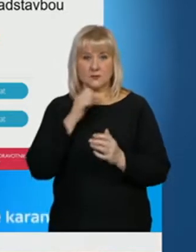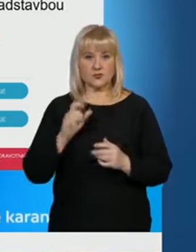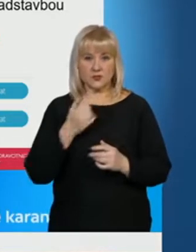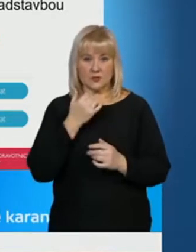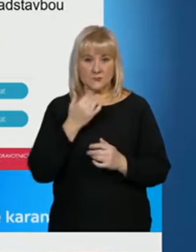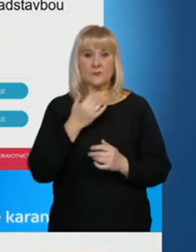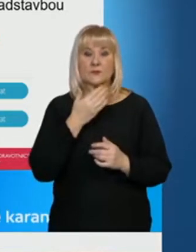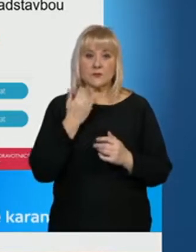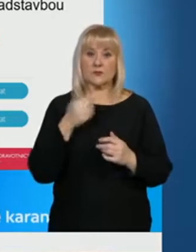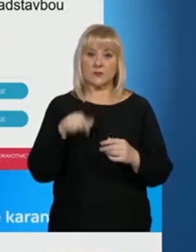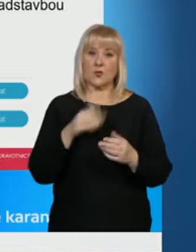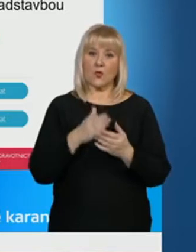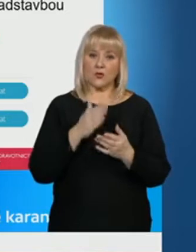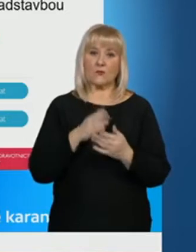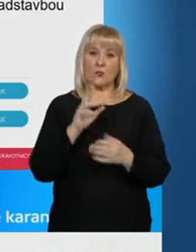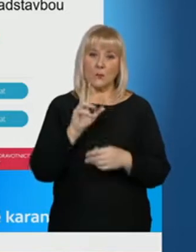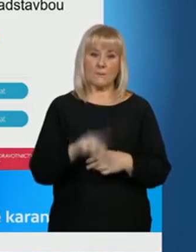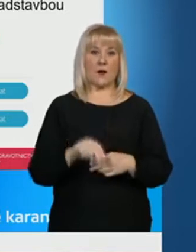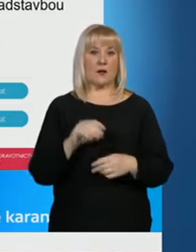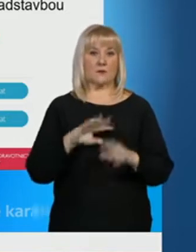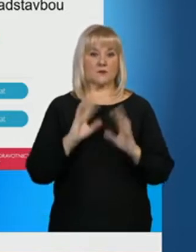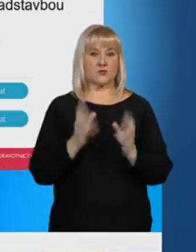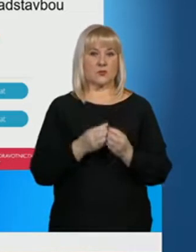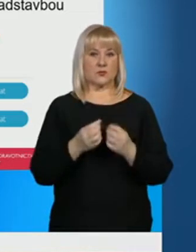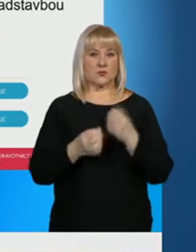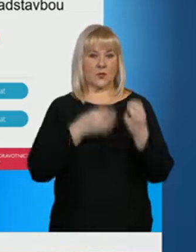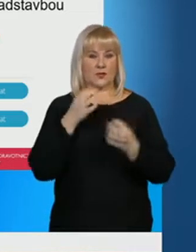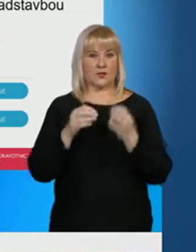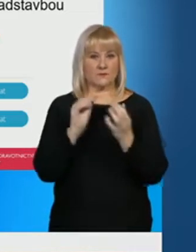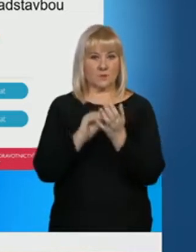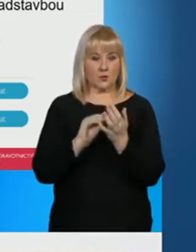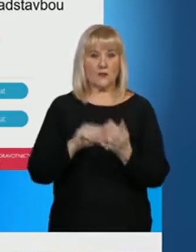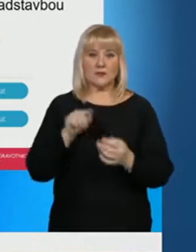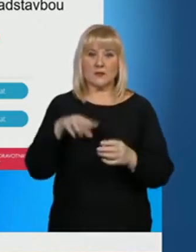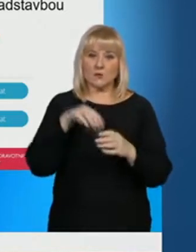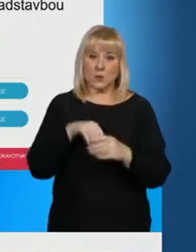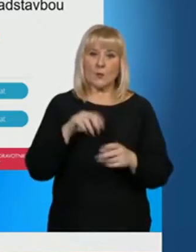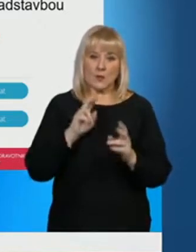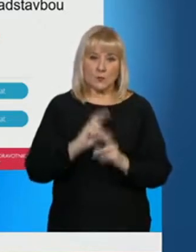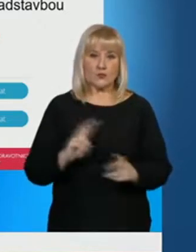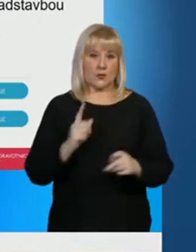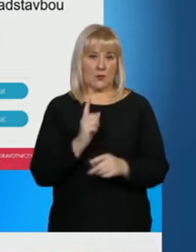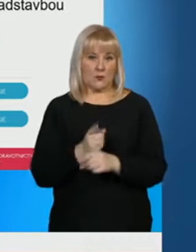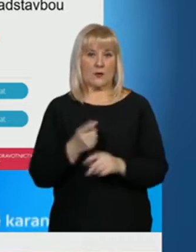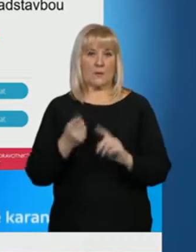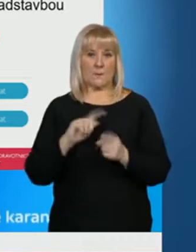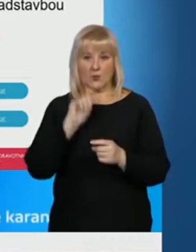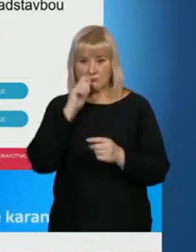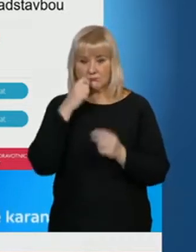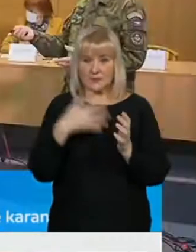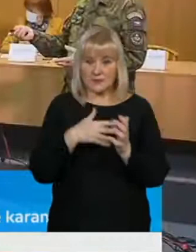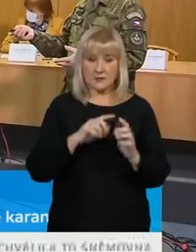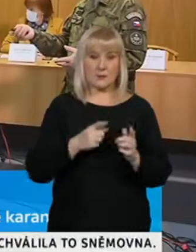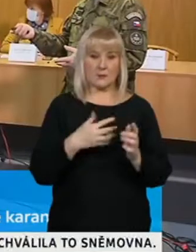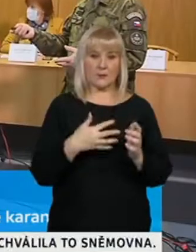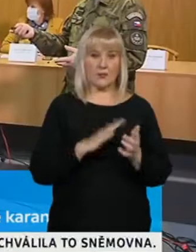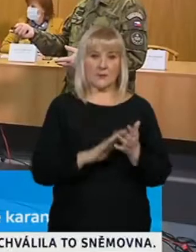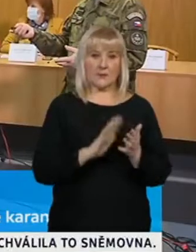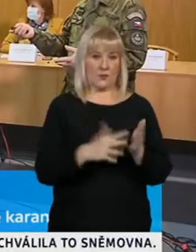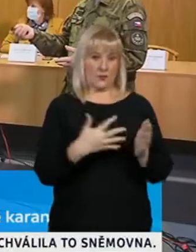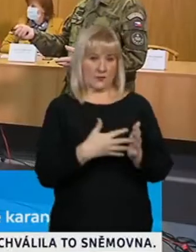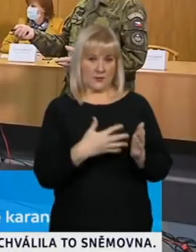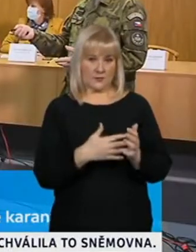místa, kde se můžete zaregistrovat nebo objednat, jak buď na PCR test nebo antigenní test. Tady to vidíte